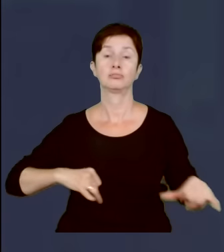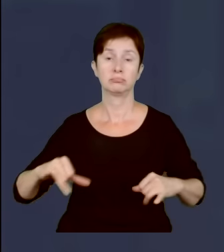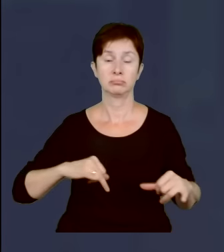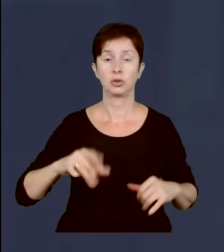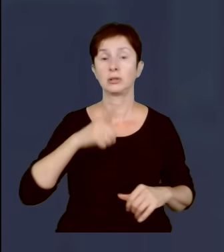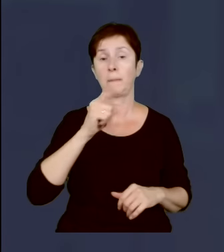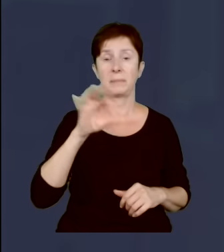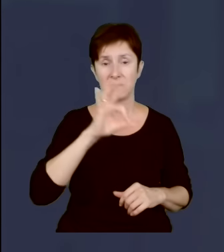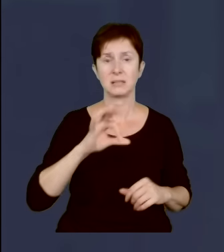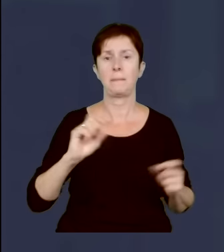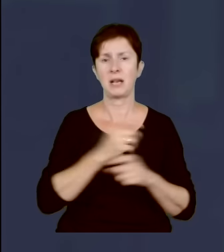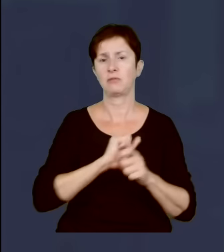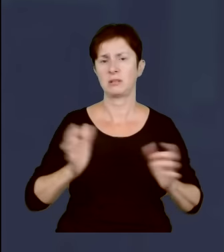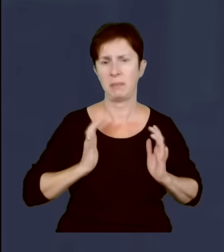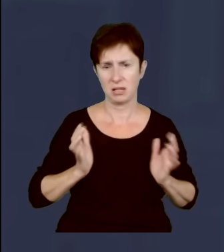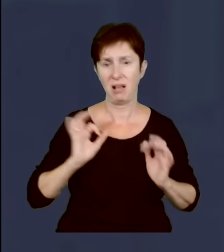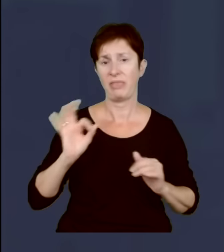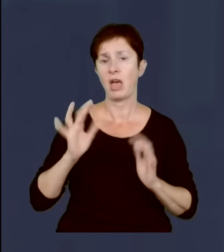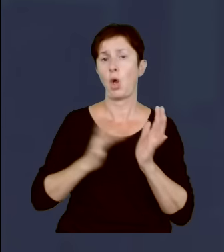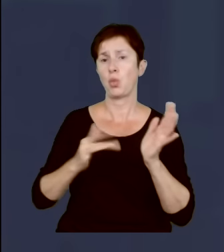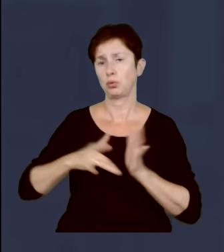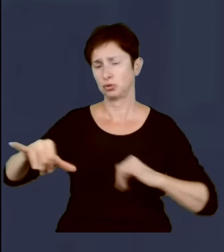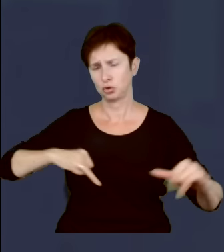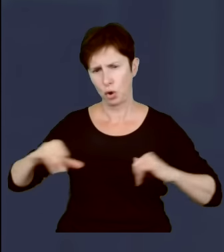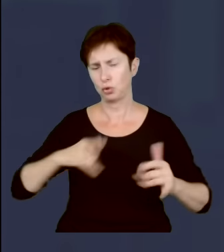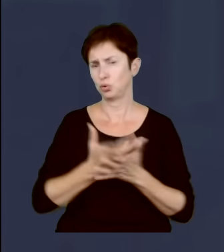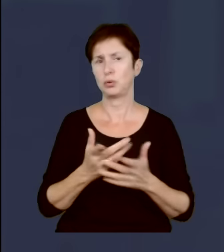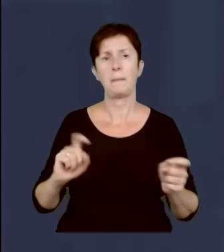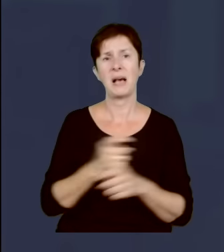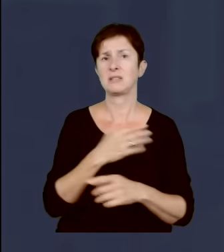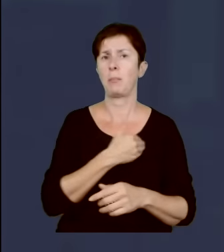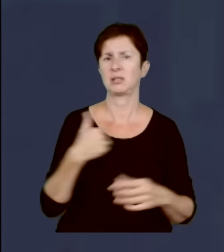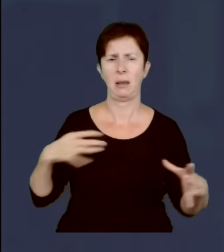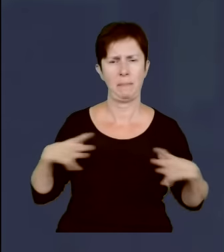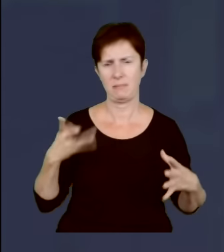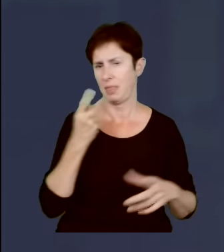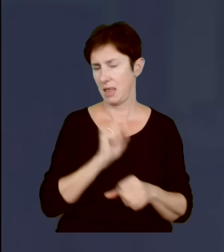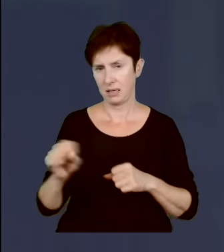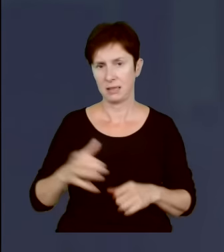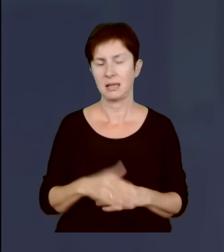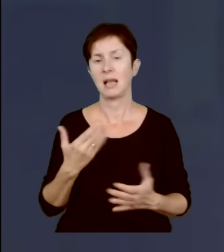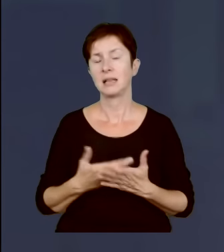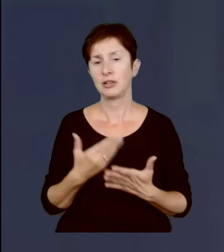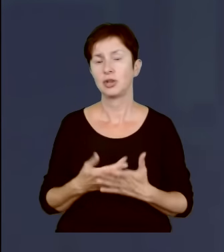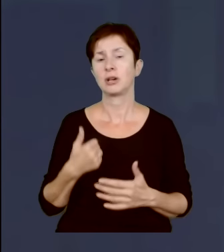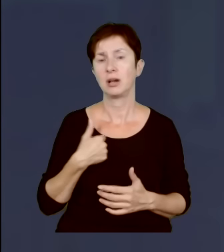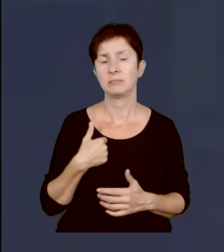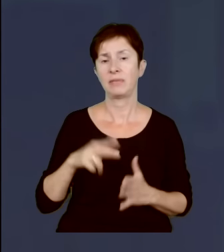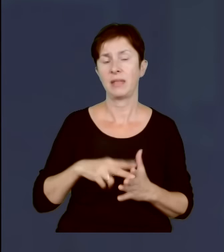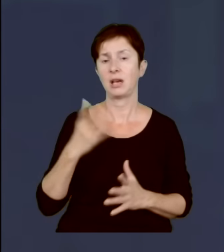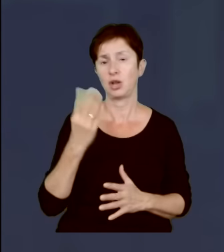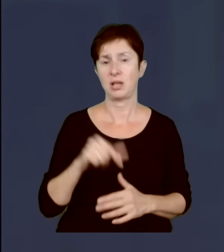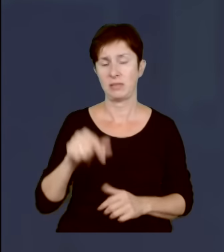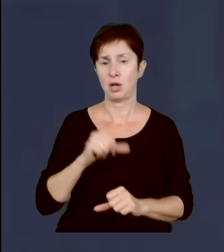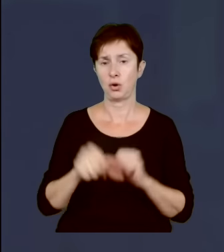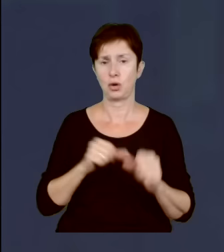Tuska przestanie być krajem bezpiecznym. Stąd też nasza inicjatywa referendalna na jesień tego roku.